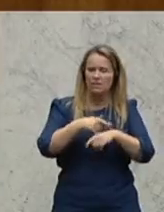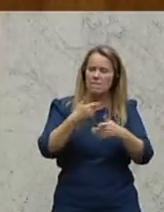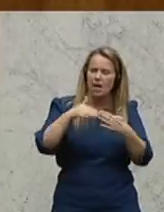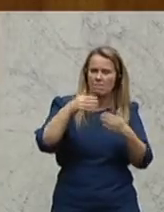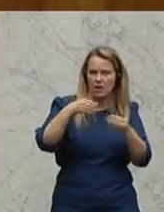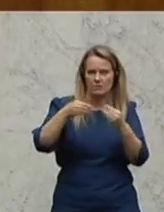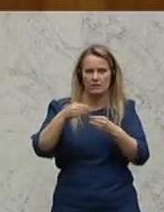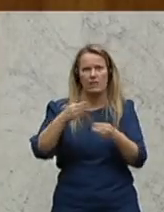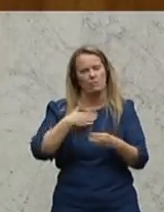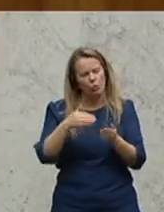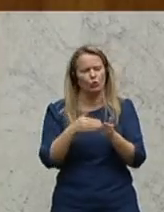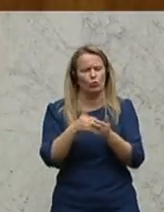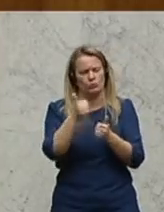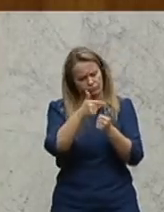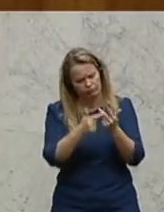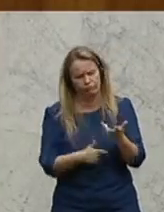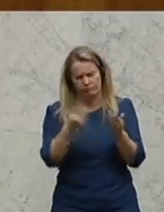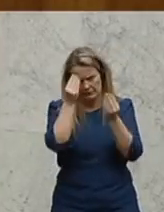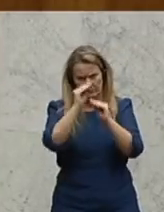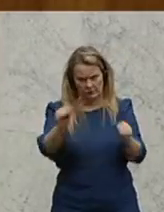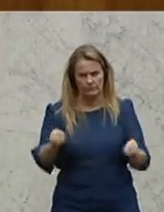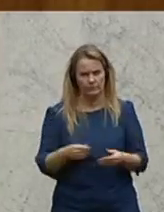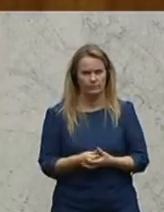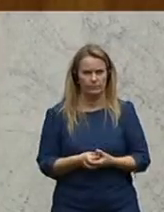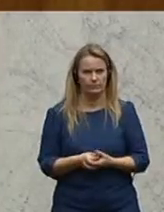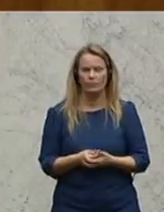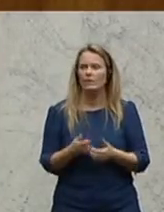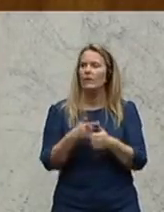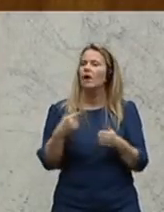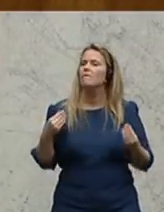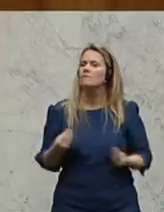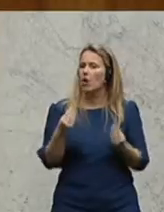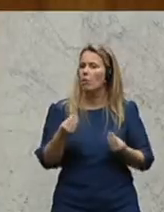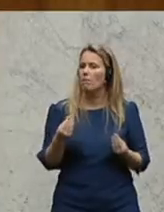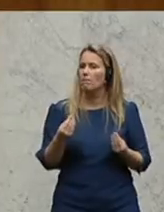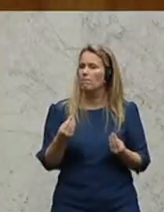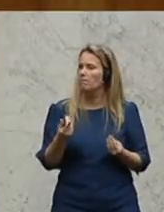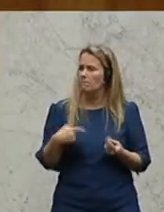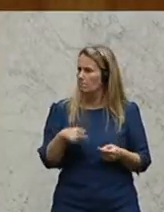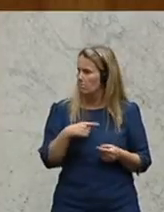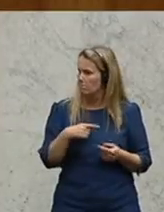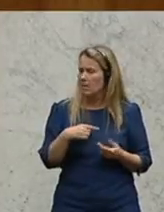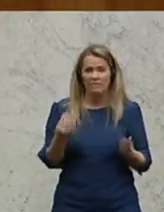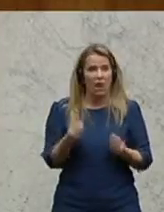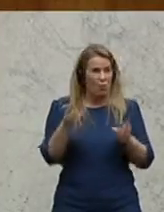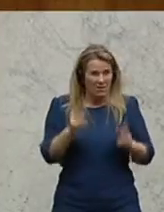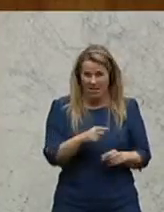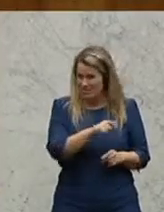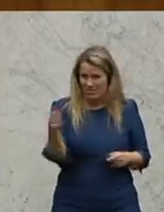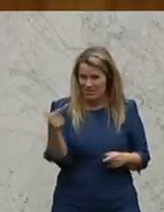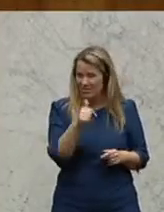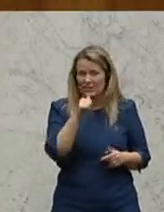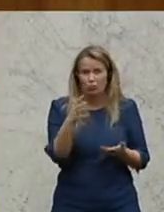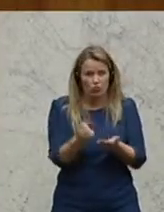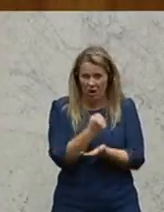einige Punkte noch einmal aufmerksam machen. Warum können wir nicht? Warum können Sie es nicht schaffen?